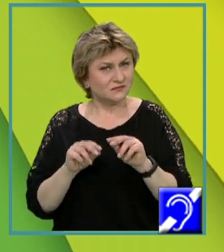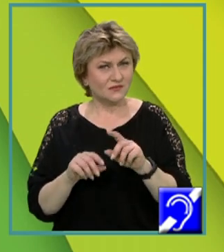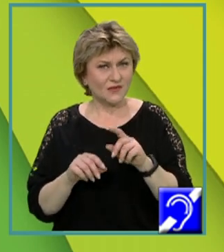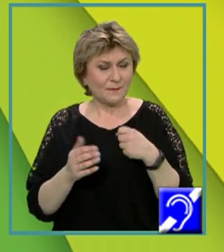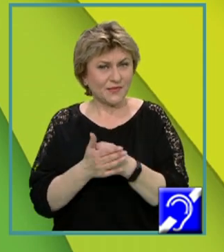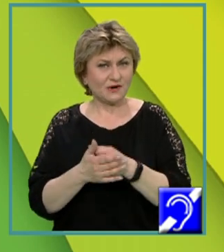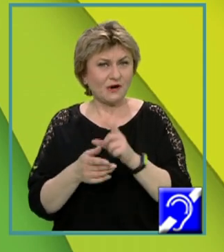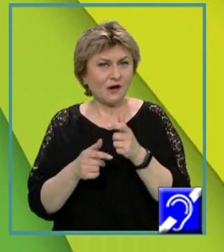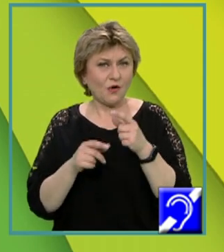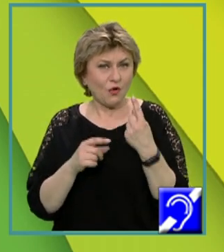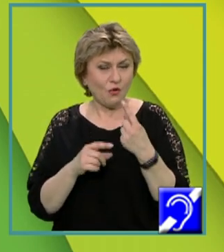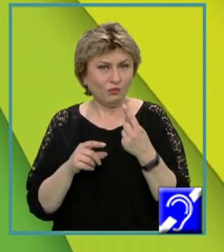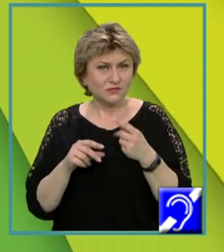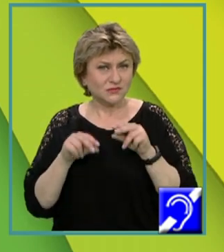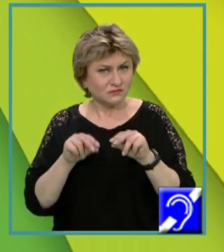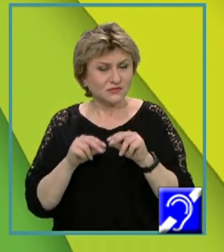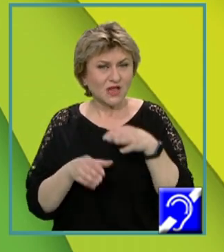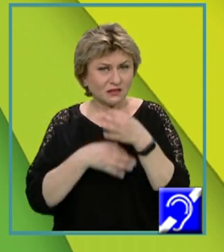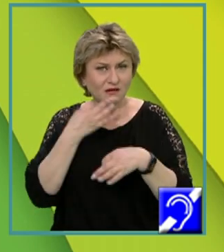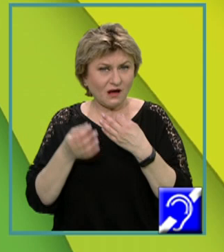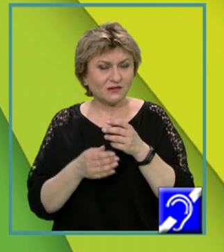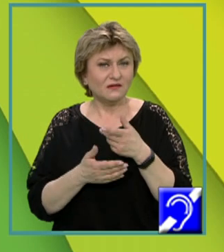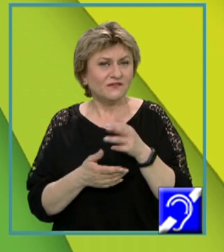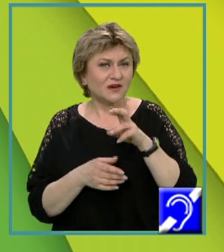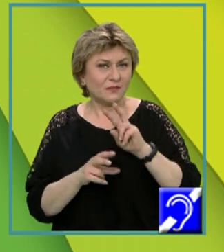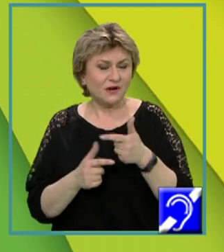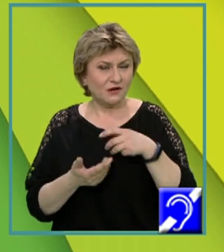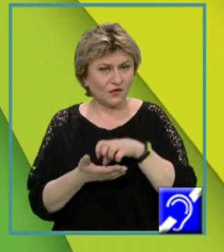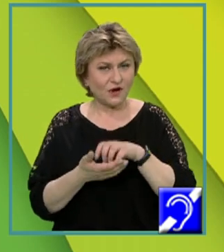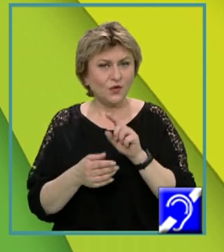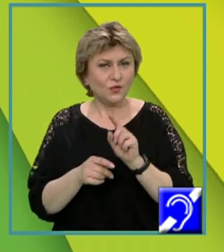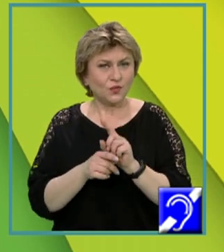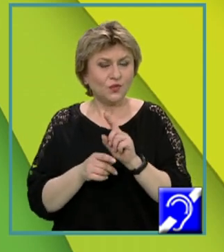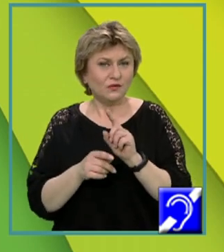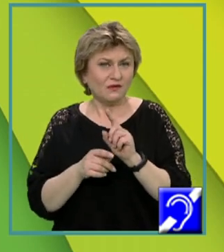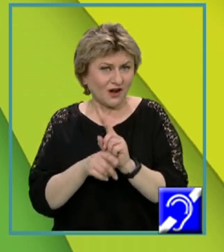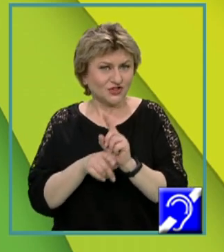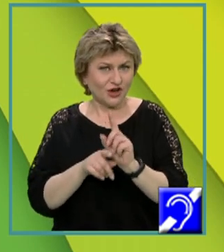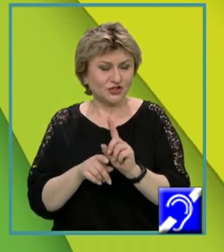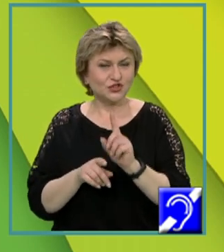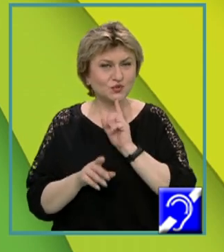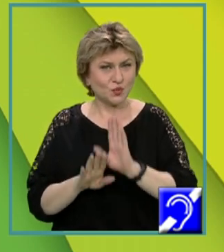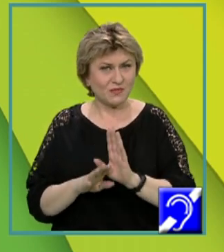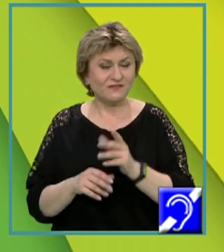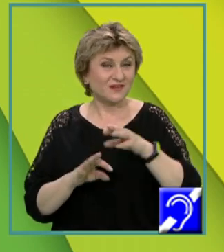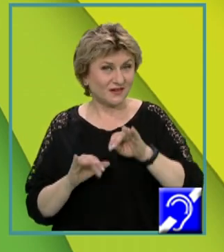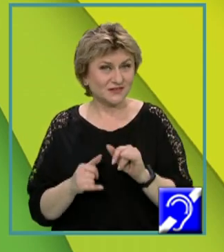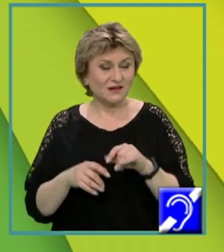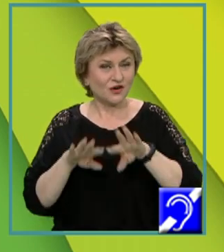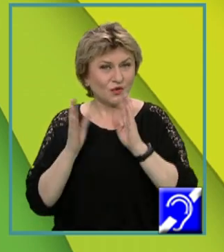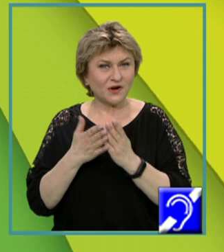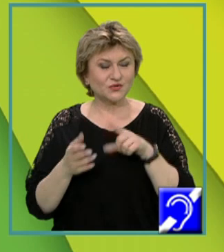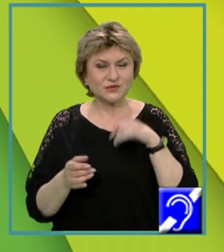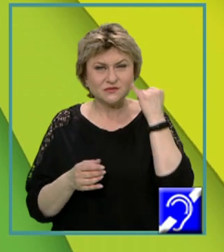o instrucțiune care declară o variabilă locală acestuia cu același nume. Variabilele globale sunt automat